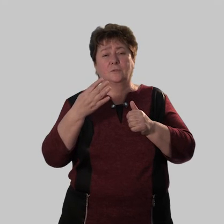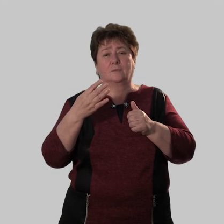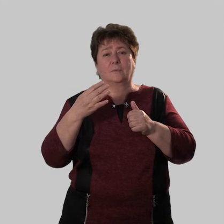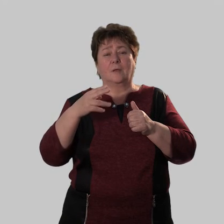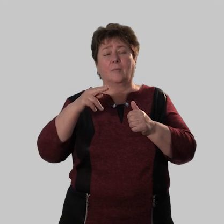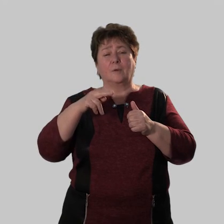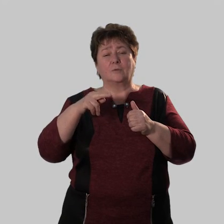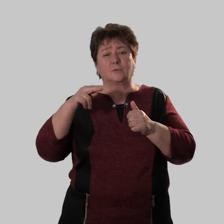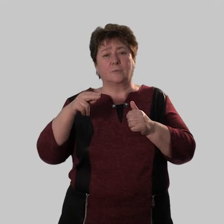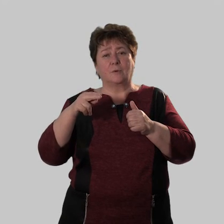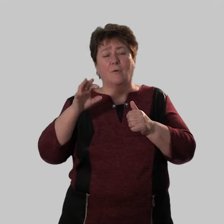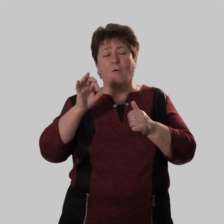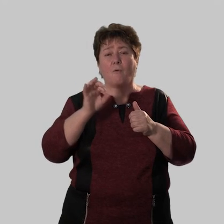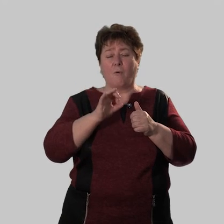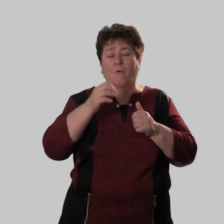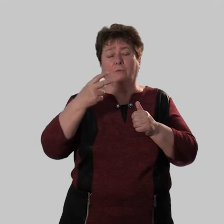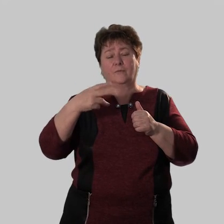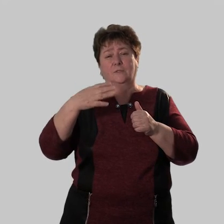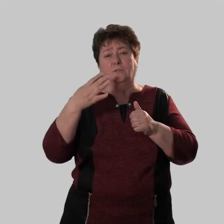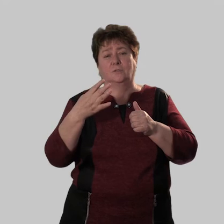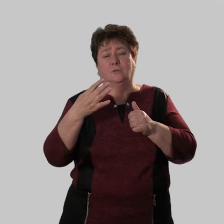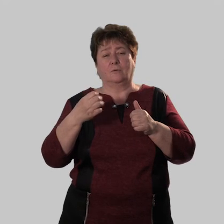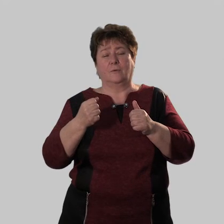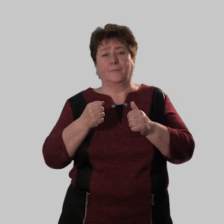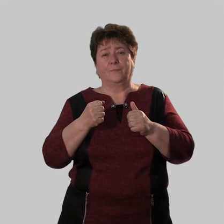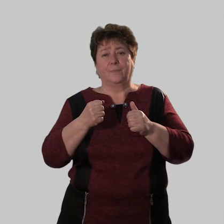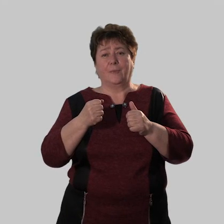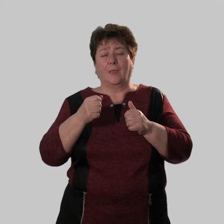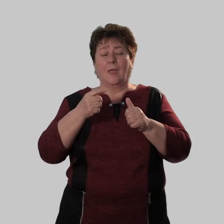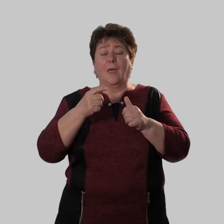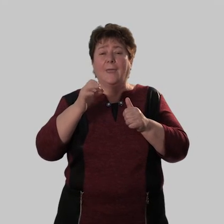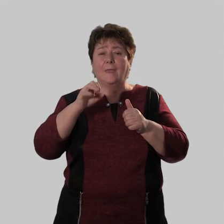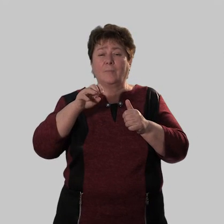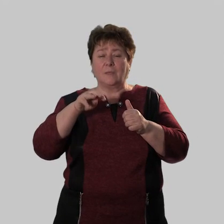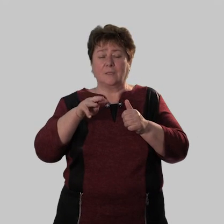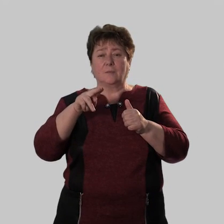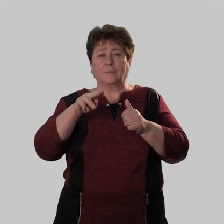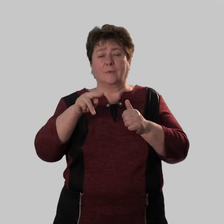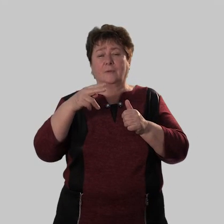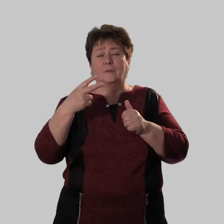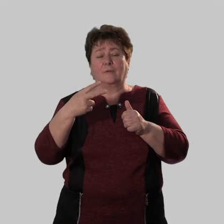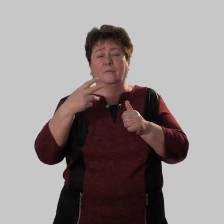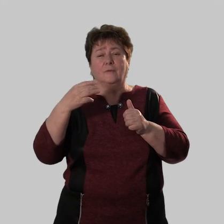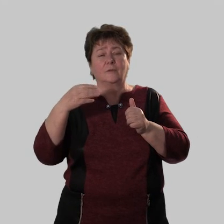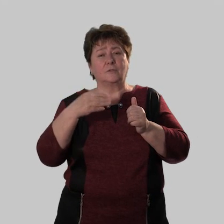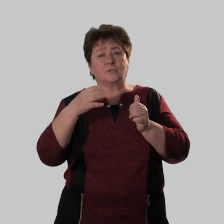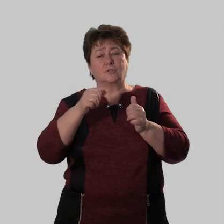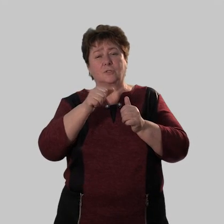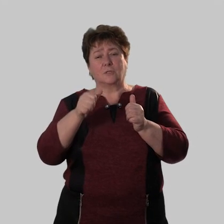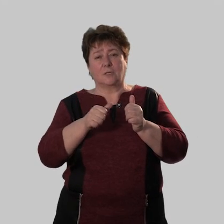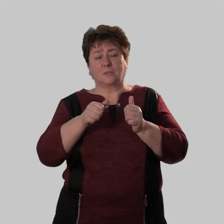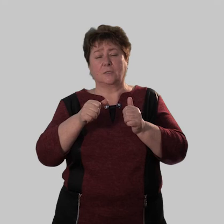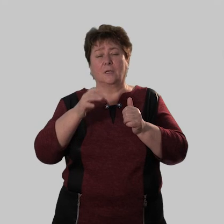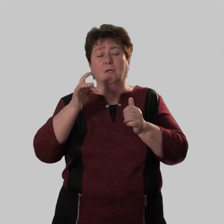четырьмя предложенный падеж от двадцати четырех именительный падеж две тысячи